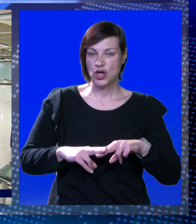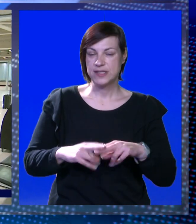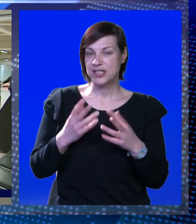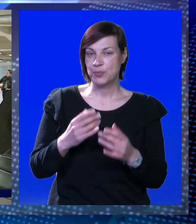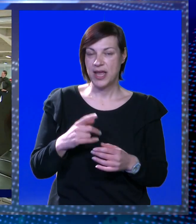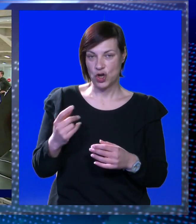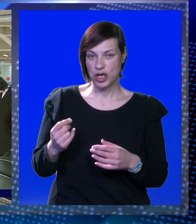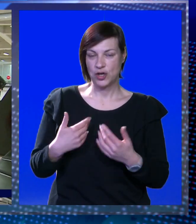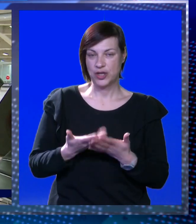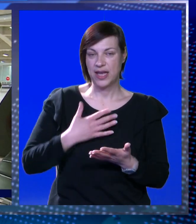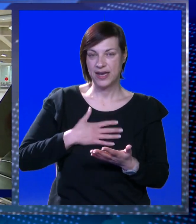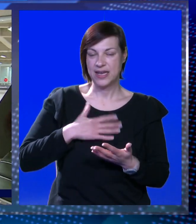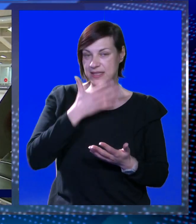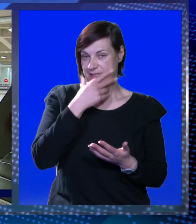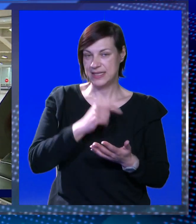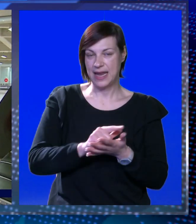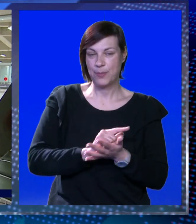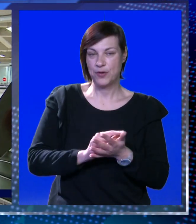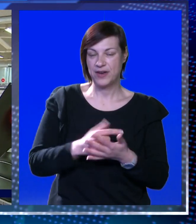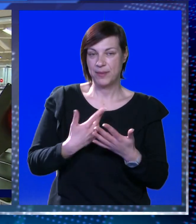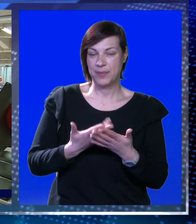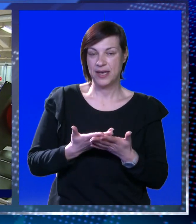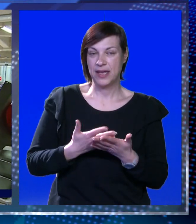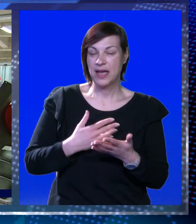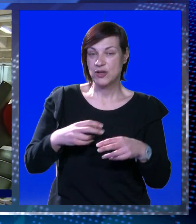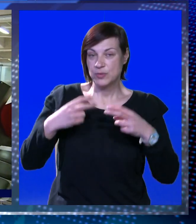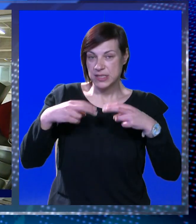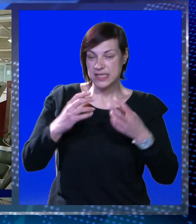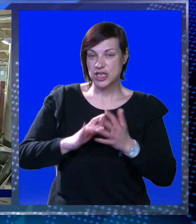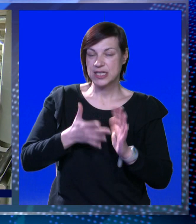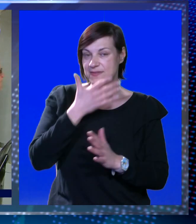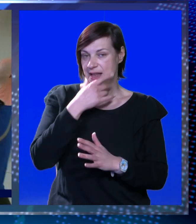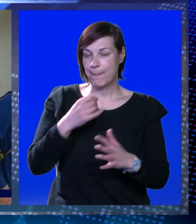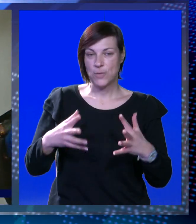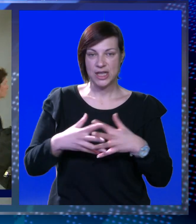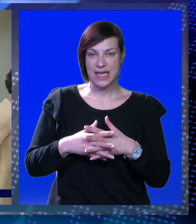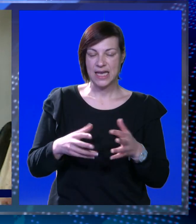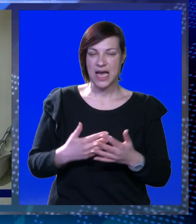Ostavit ćemo ovdje nekoliko dana i nadamo se lijepom vremenu kako bismo srađili sve ljepote ovog rada.